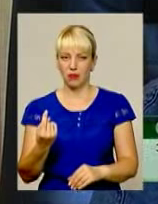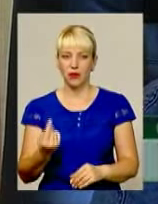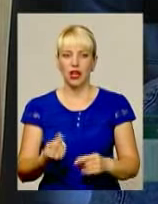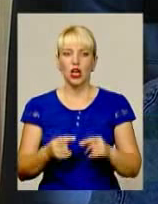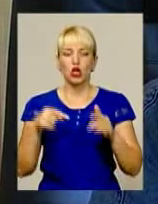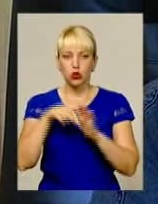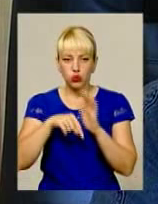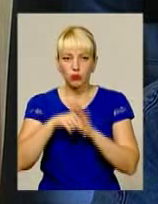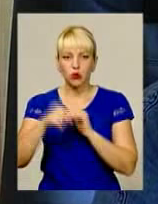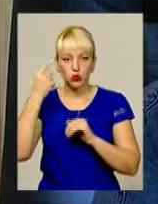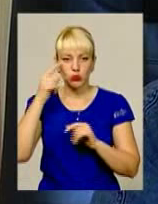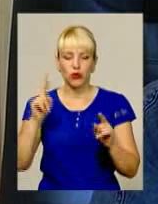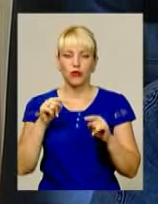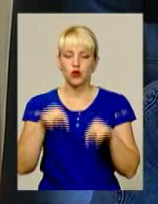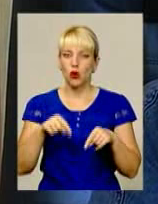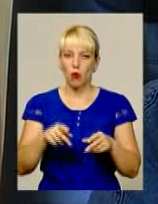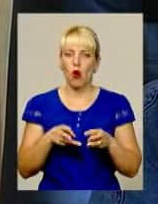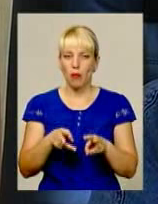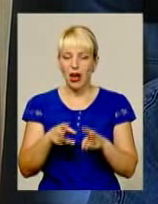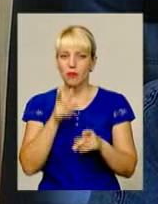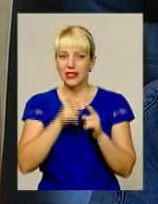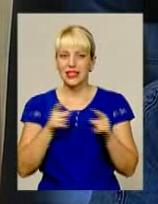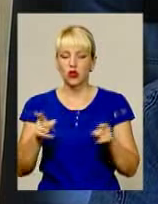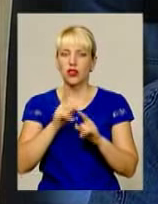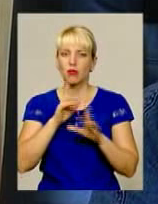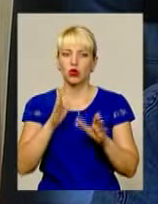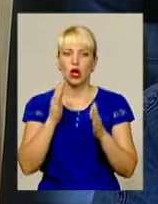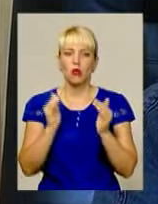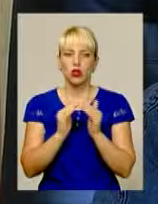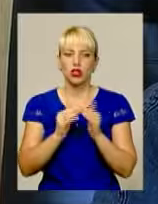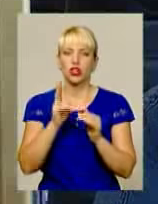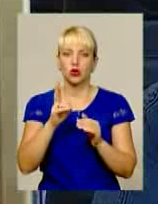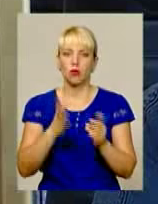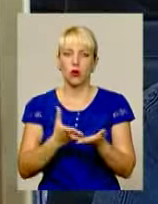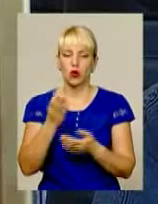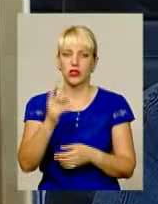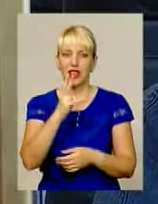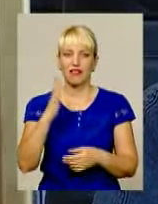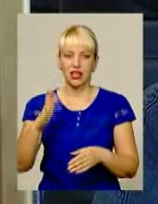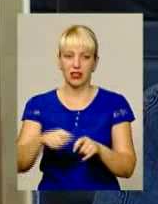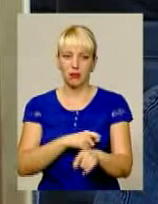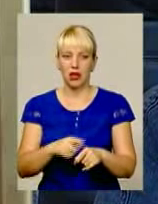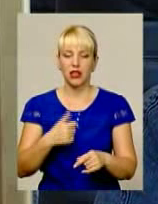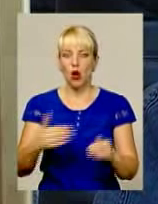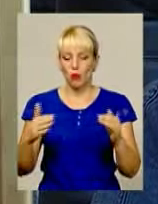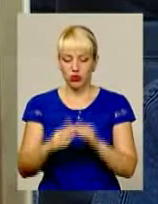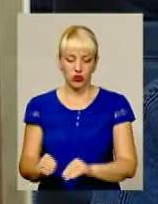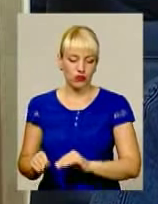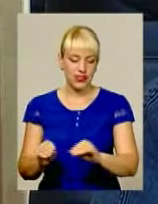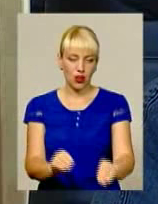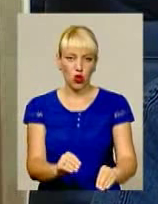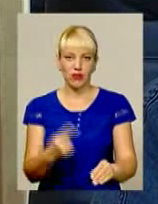Тобто, думаю, що вже не буде в цьому опалювальному сезону будинків, які будуть сплачувати за квадратні метри. На будинок встановлюється лічильник,